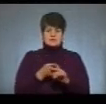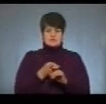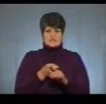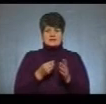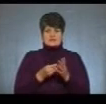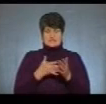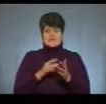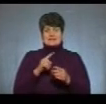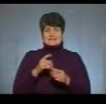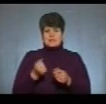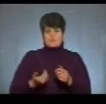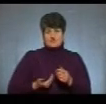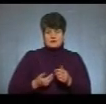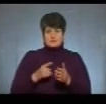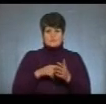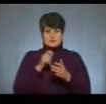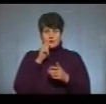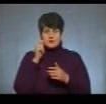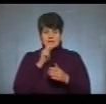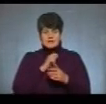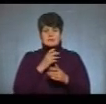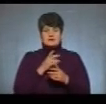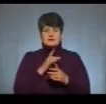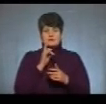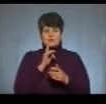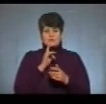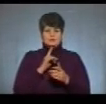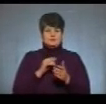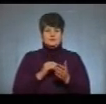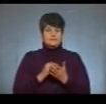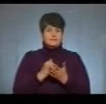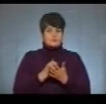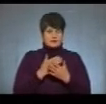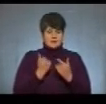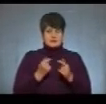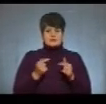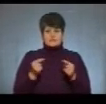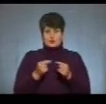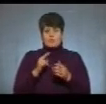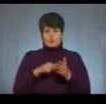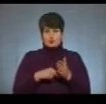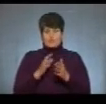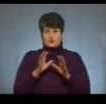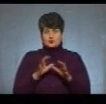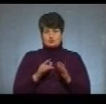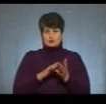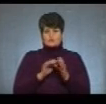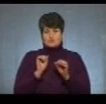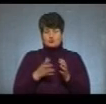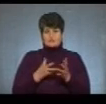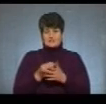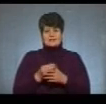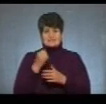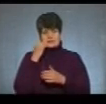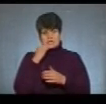від ціни за проживання. У містах України, податку поки що не узгодили, відповідно до податкового кодексу, туристи можуть платити за старими